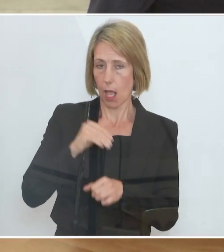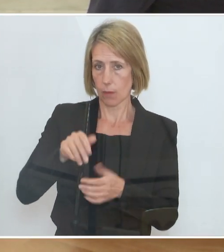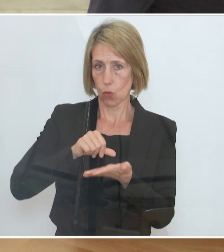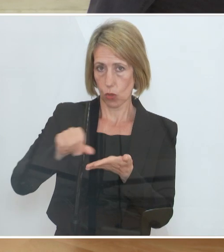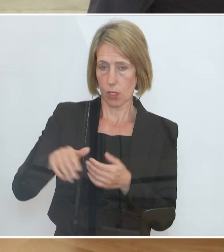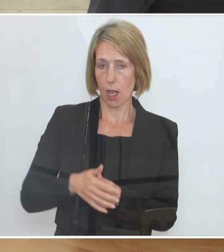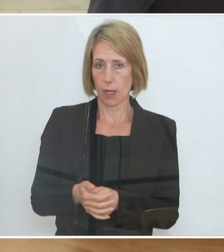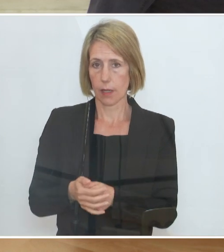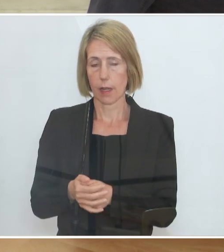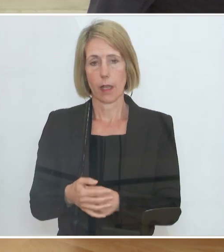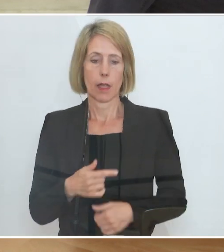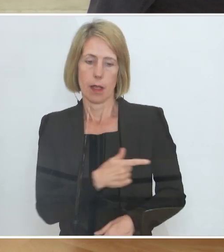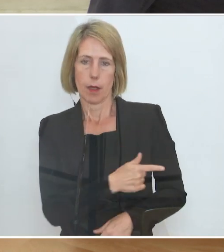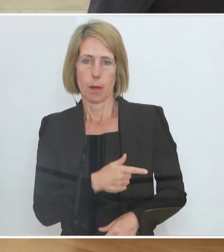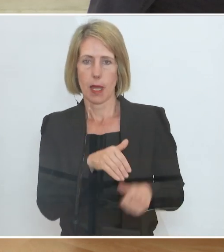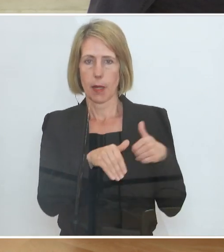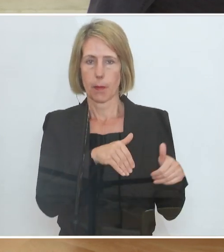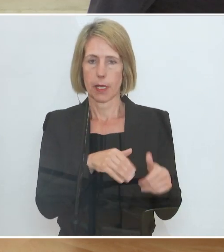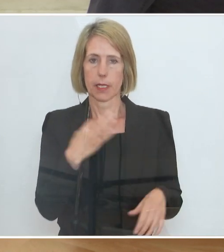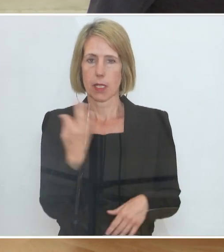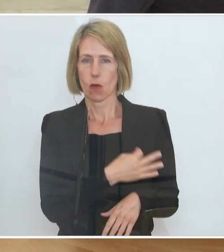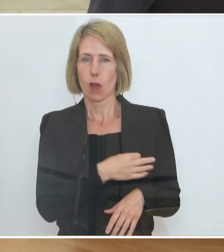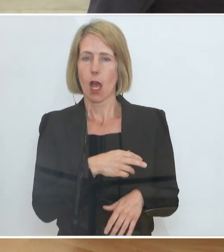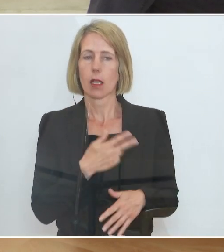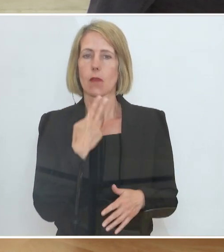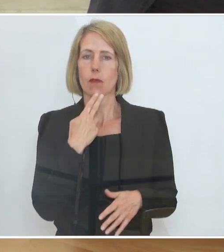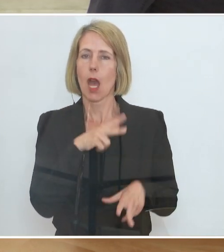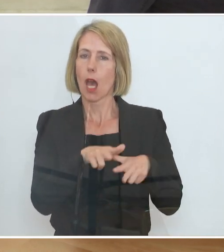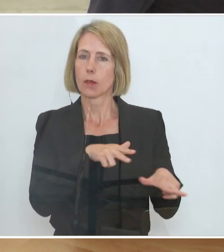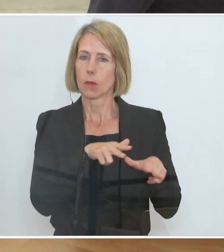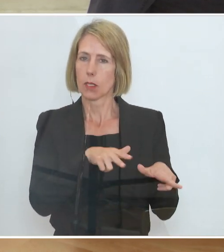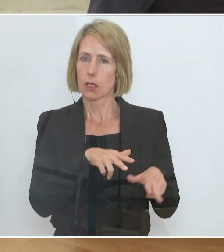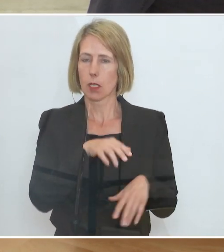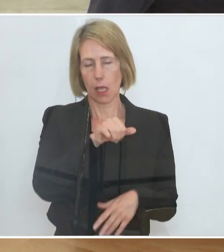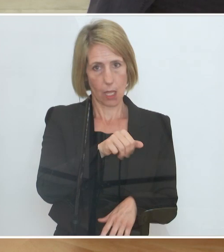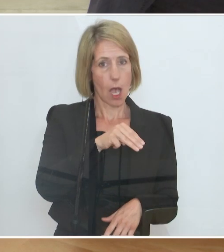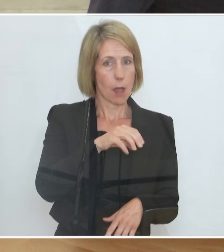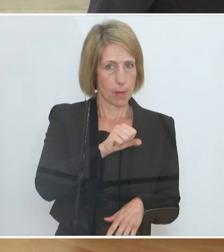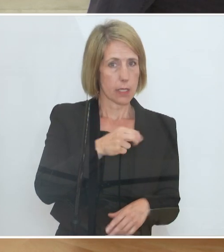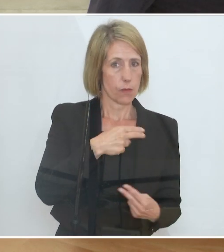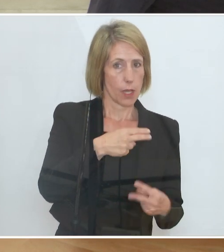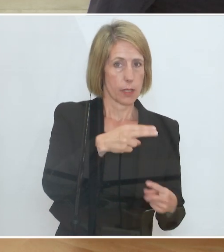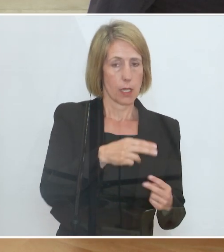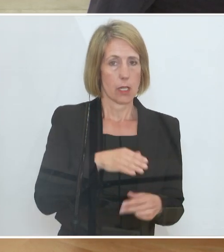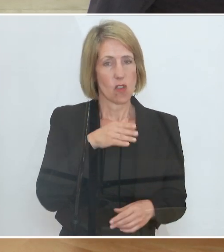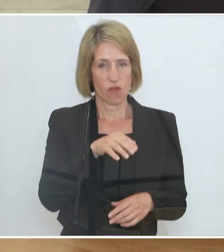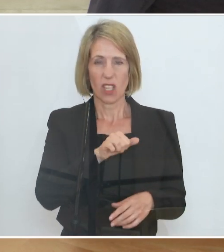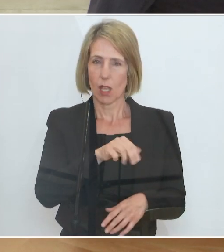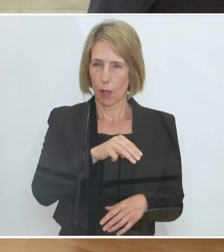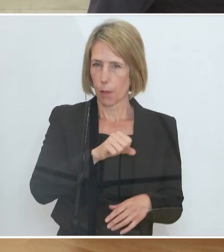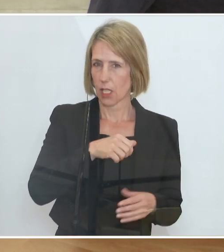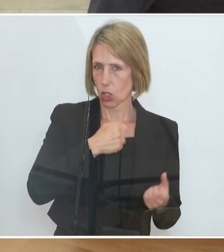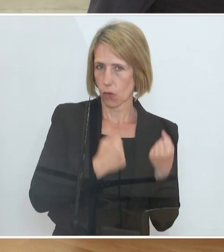An die beiden Minister die Frage, administriert wird das nämlich weiterhin vom AMS. Ist das schwierig für das AMS sozusagen auch diese Themen